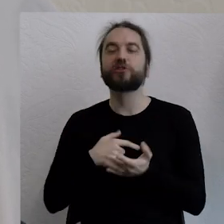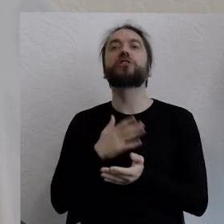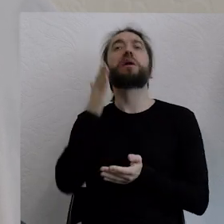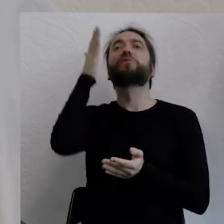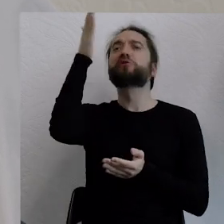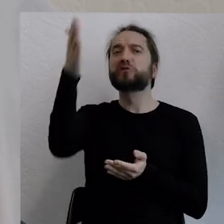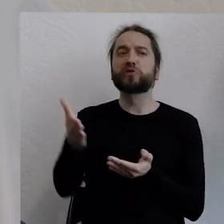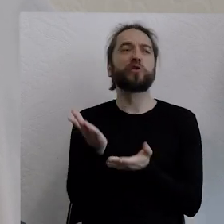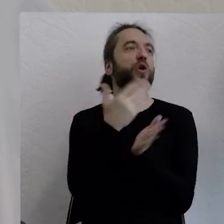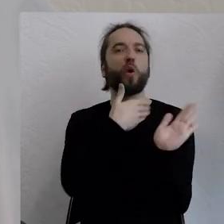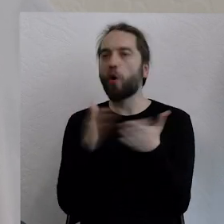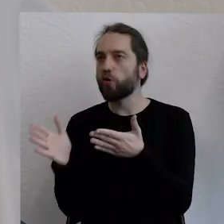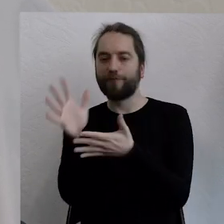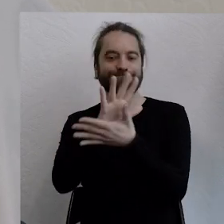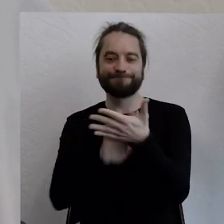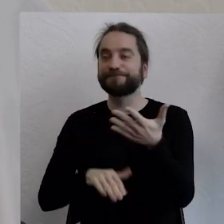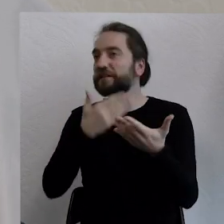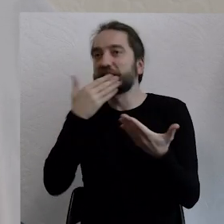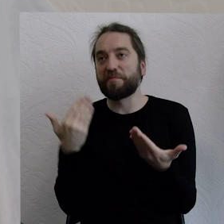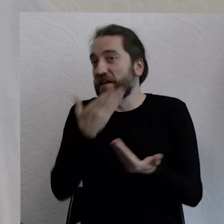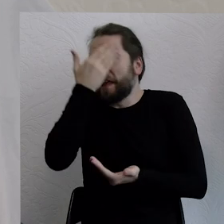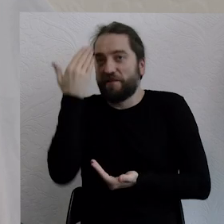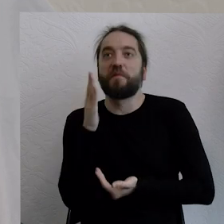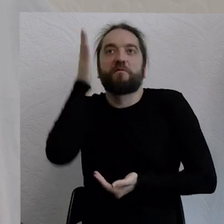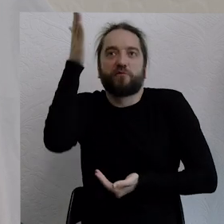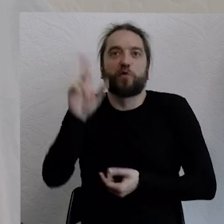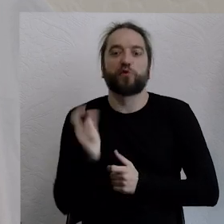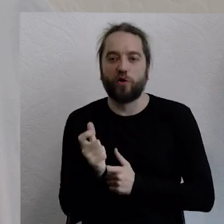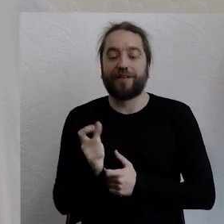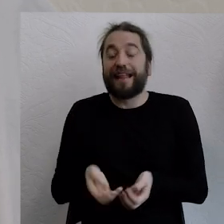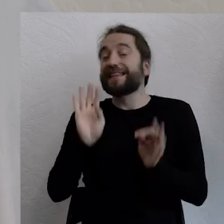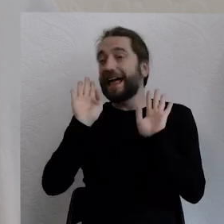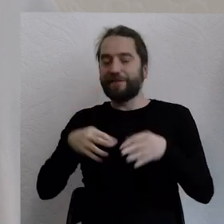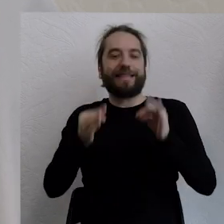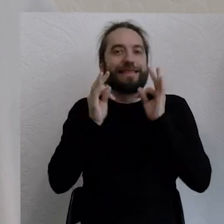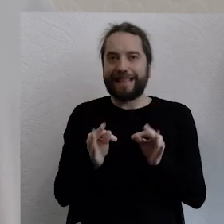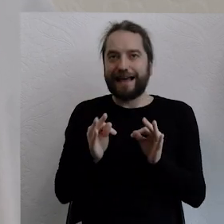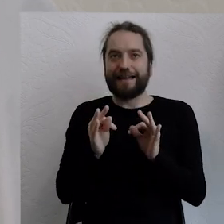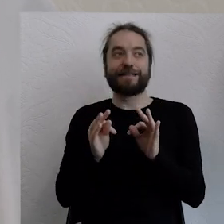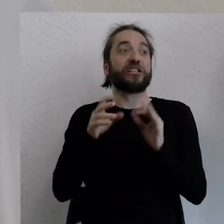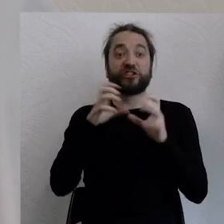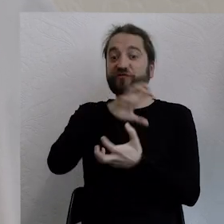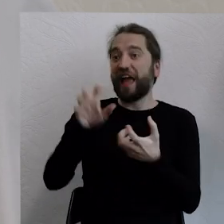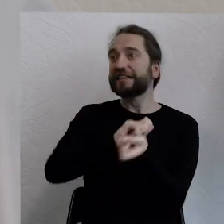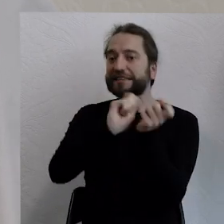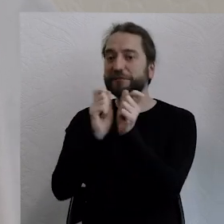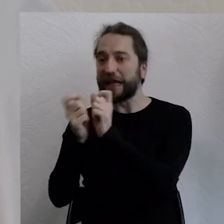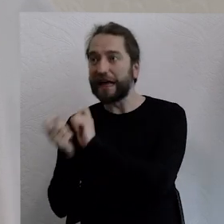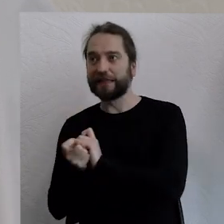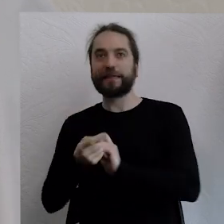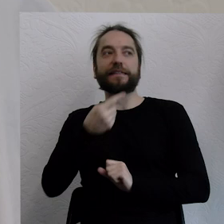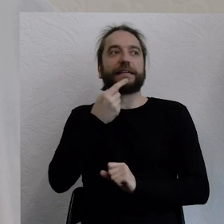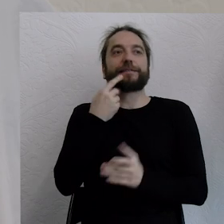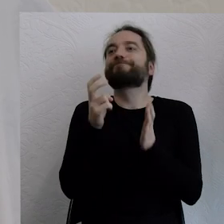przyszłość, ale nawet na konkretne teraz. Na ultraszybkie przemiany dzisiejszego świata brakuje nam języka,